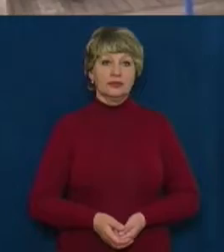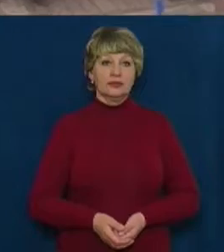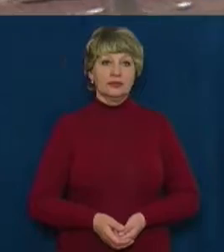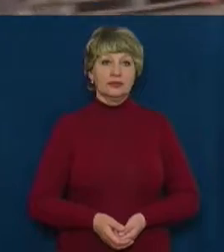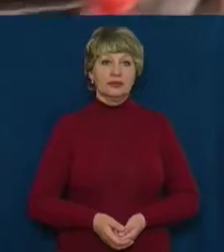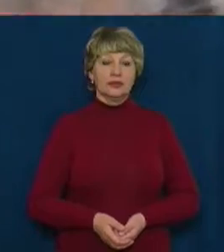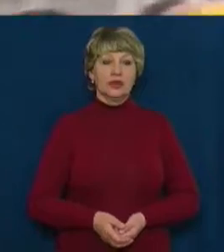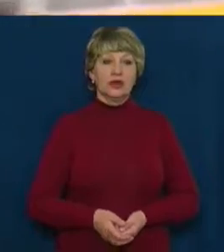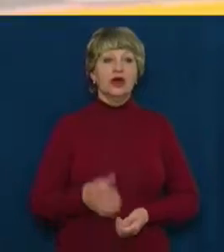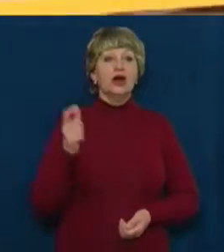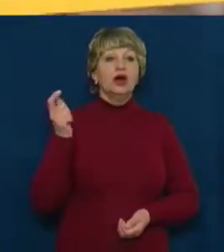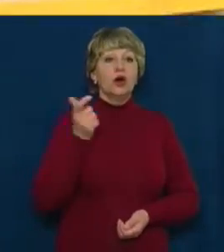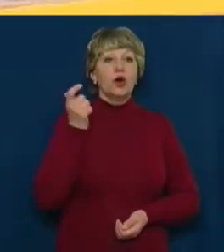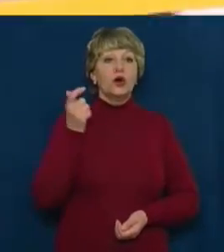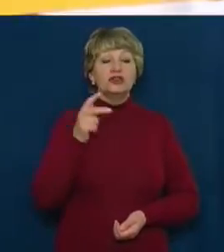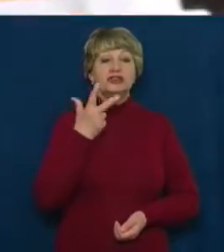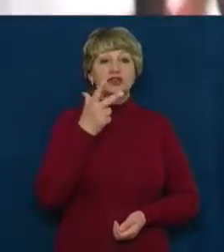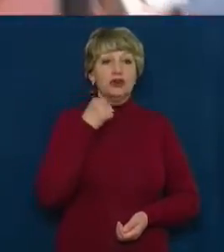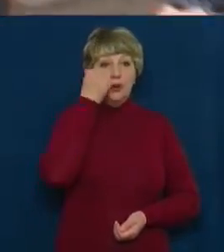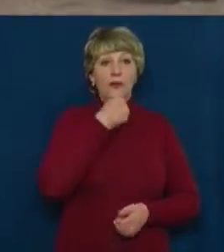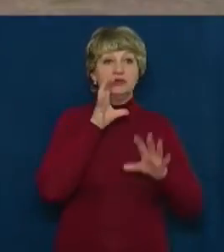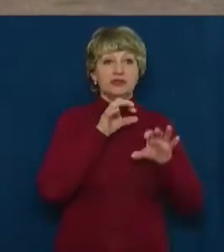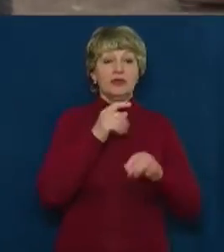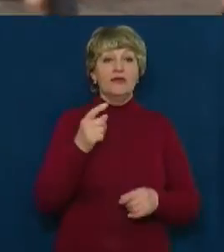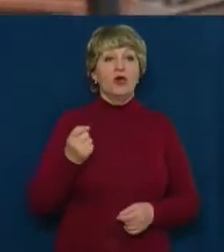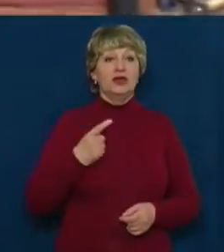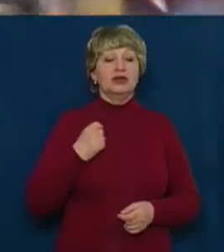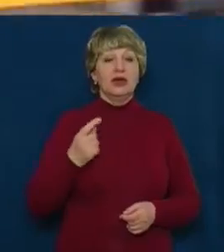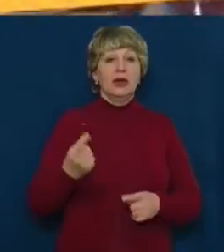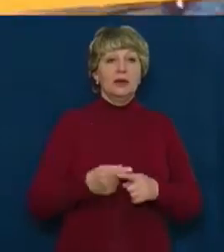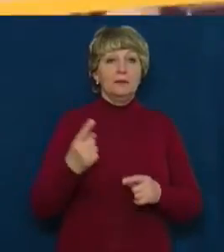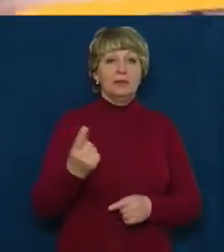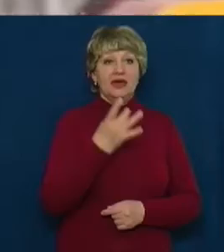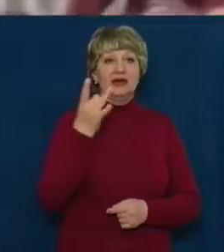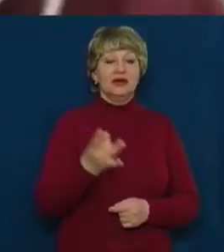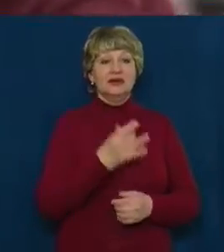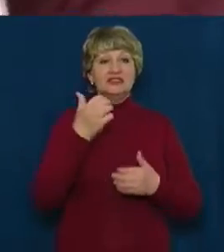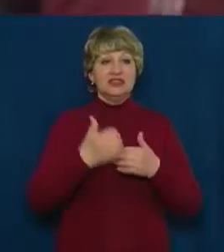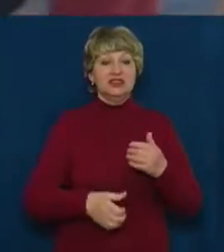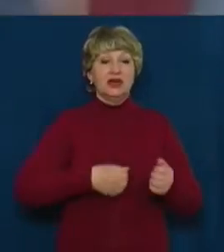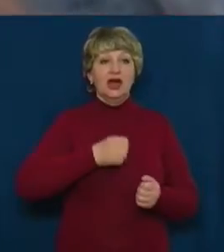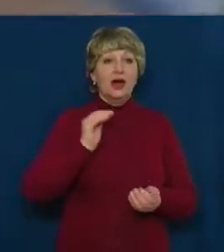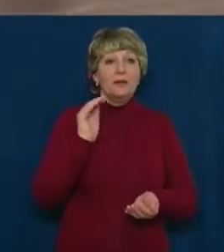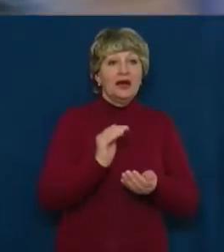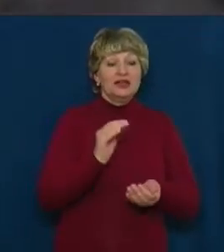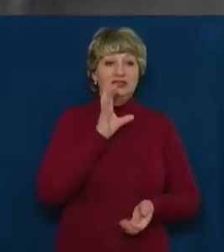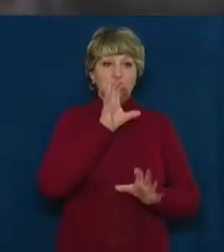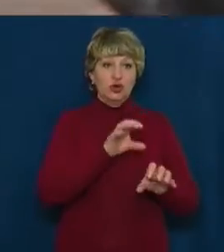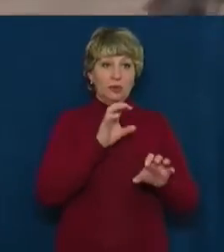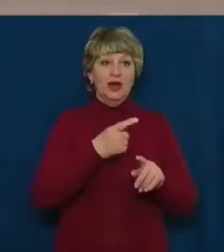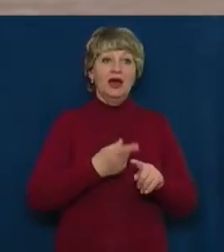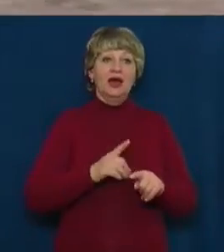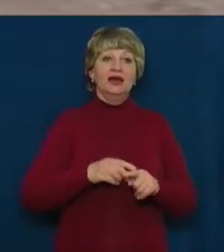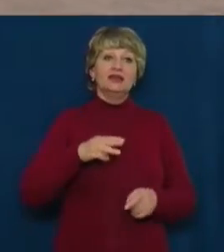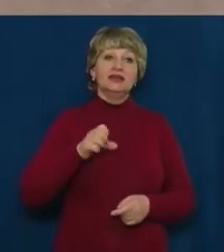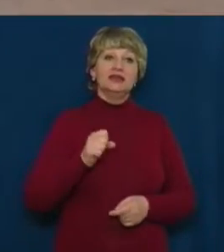Власник трирічної Діни Сергій Котолуб в Одесі вперше змагався на трасі А1 серед нескорослих собак. Його вихованка – це мети з такси із